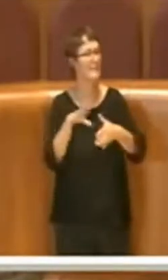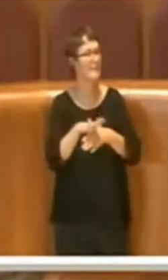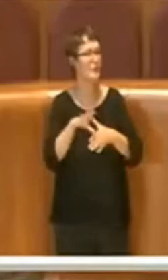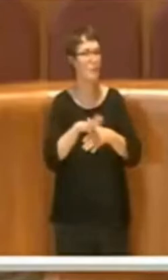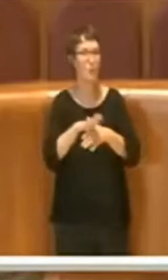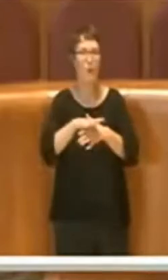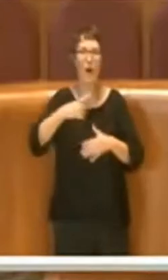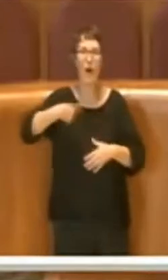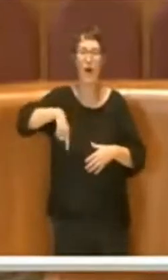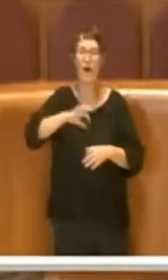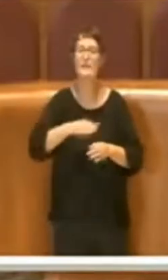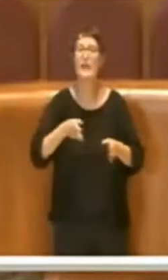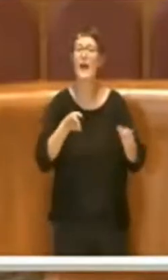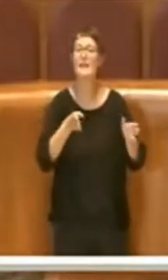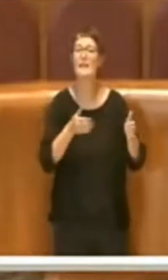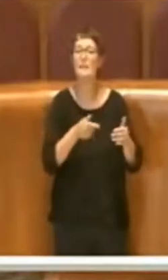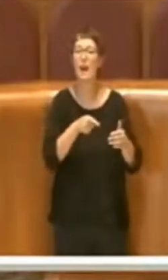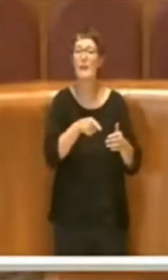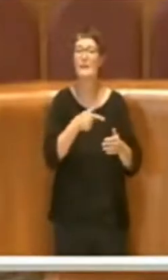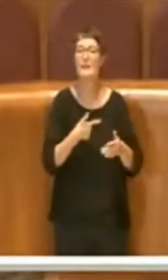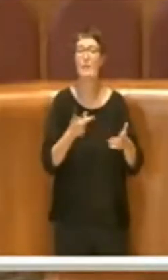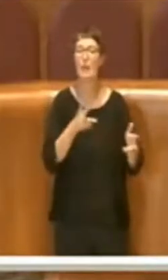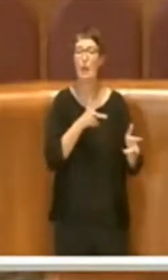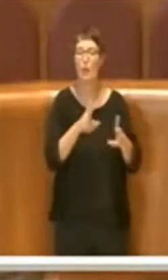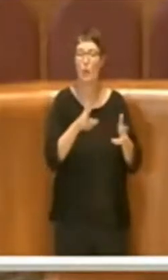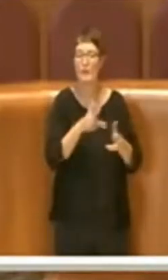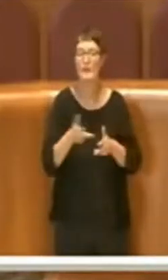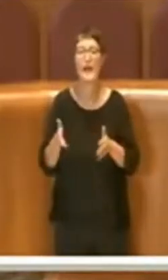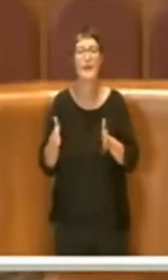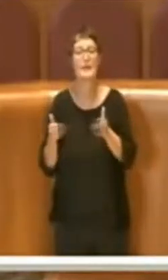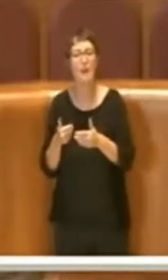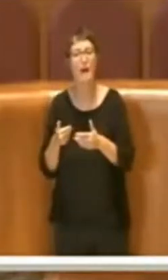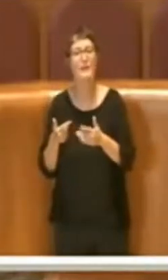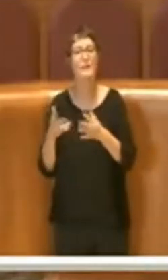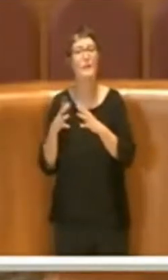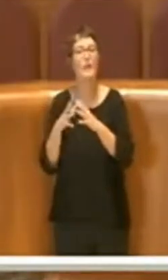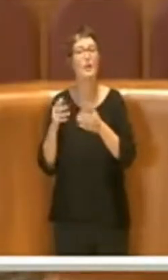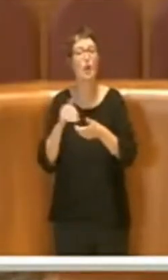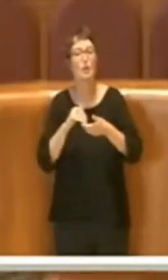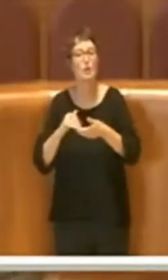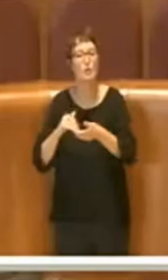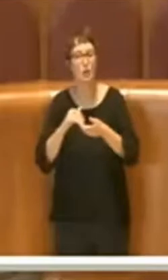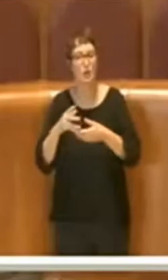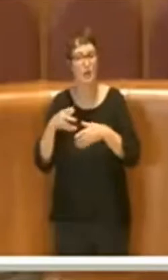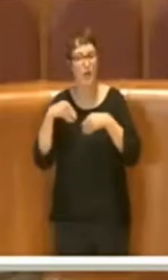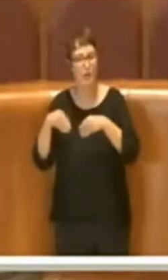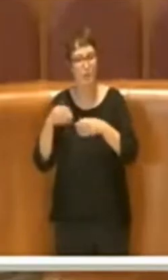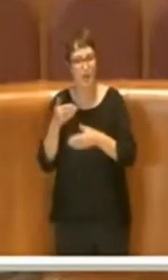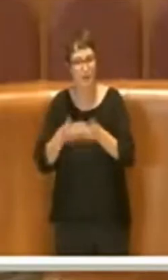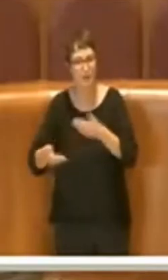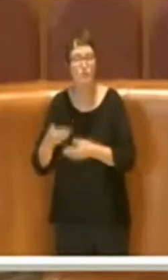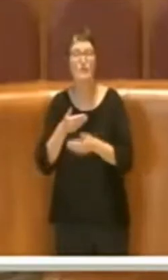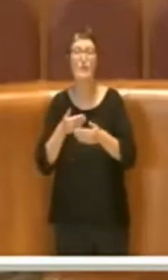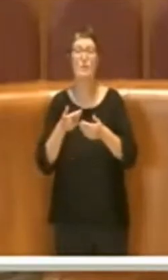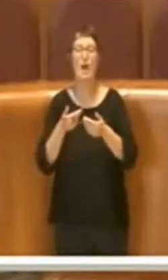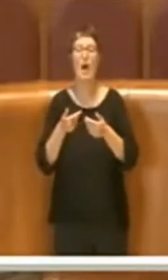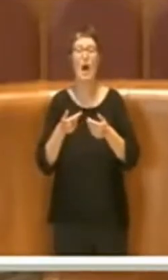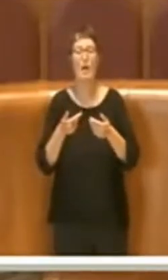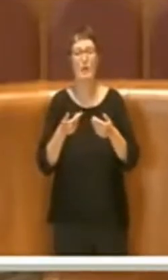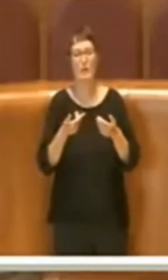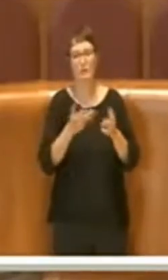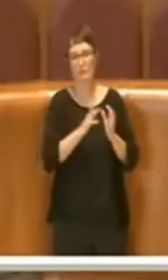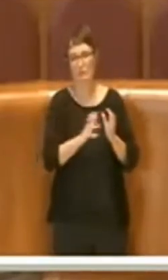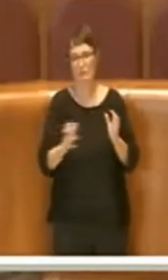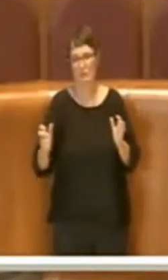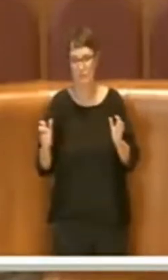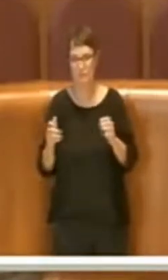Dipartimento Mobilità, con il Dipartimento Partecipate, gli assessori competenti, i vertici dell'azienda passati e